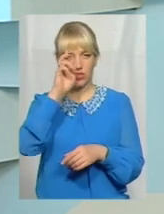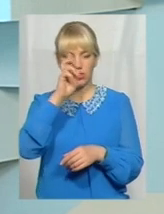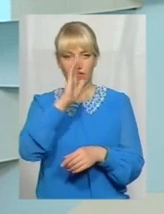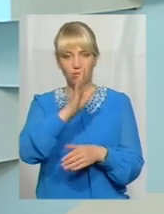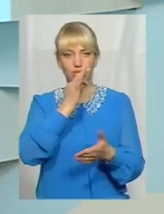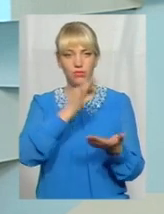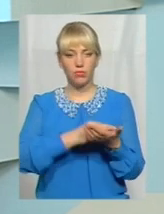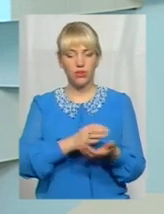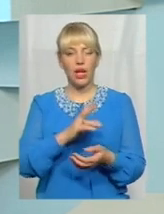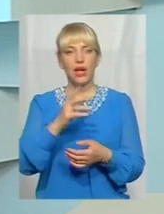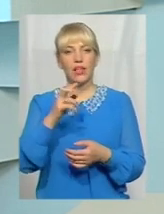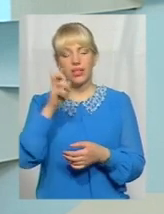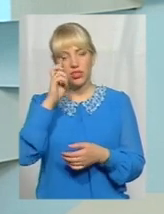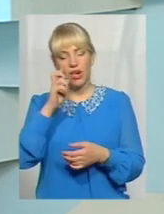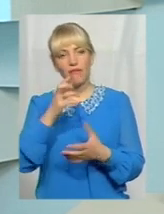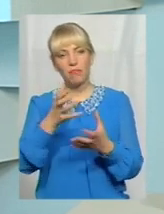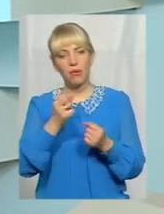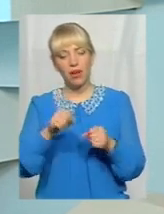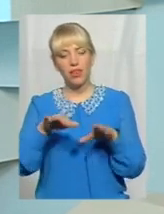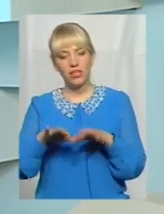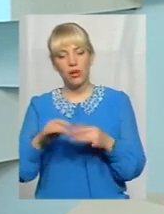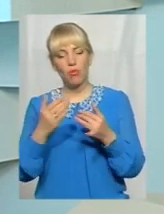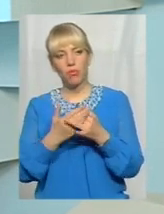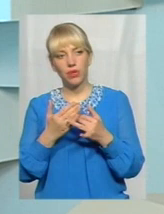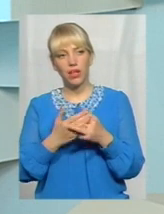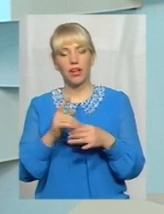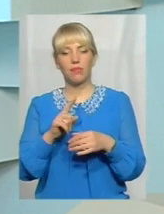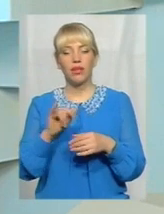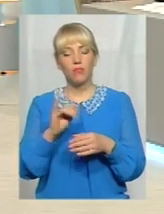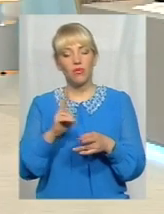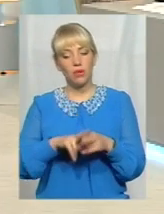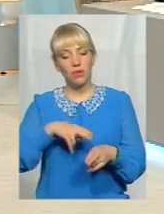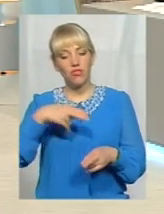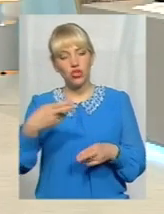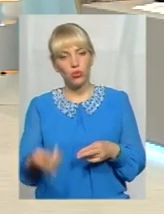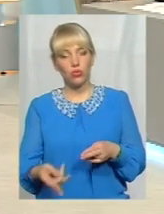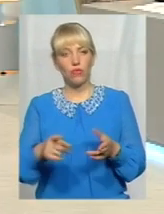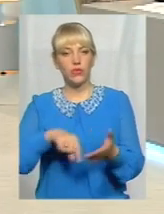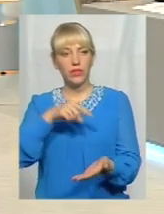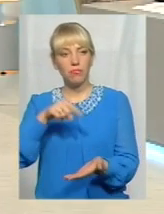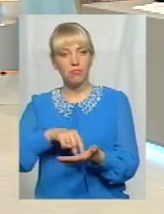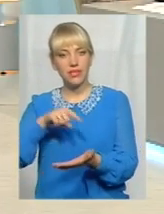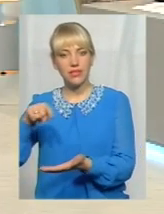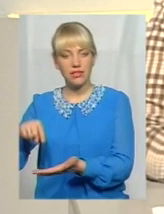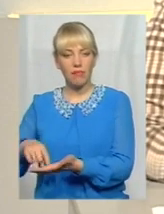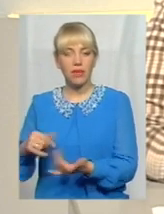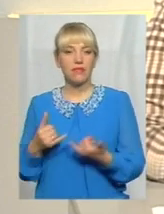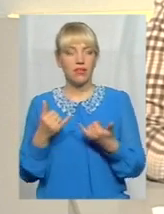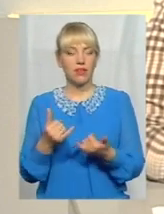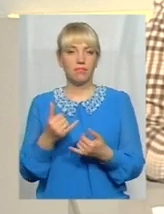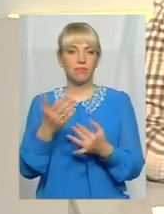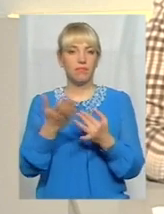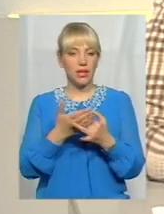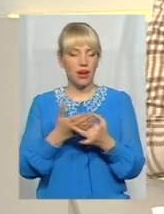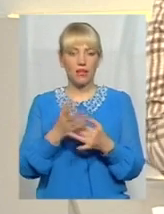по пільгам, приймала закони і мала би відшкодовувати містам за пільги. Вона цього сьогодні